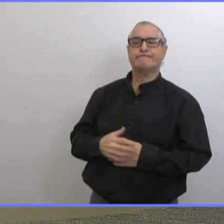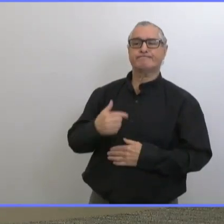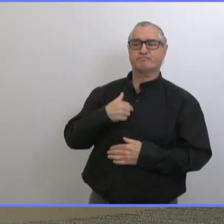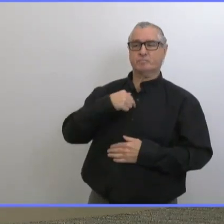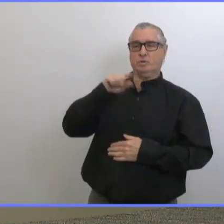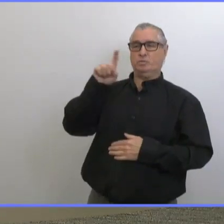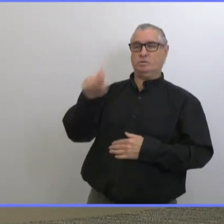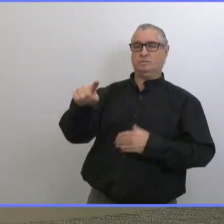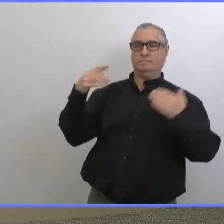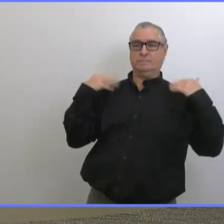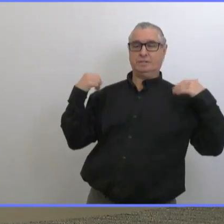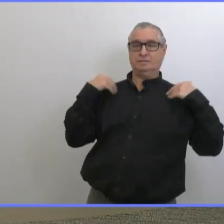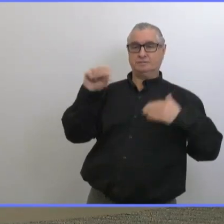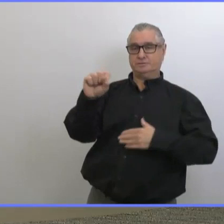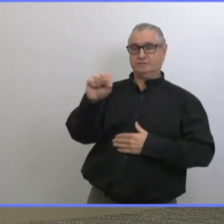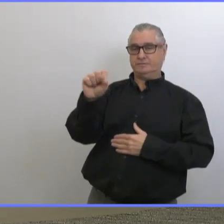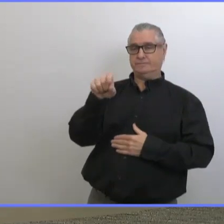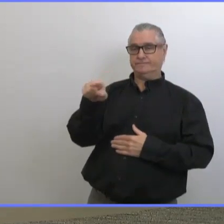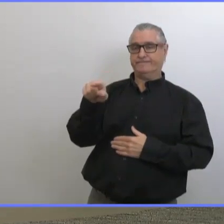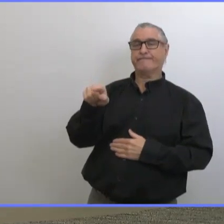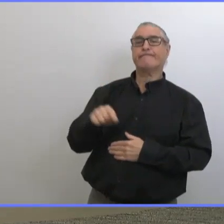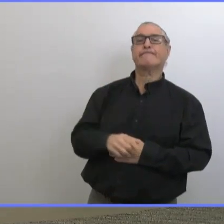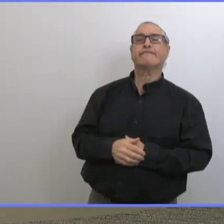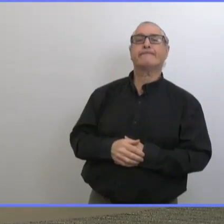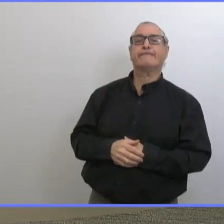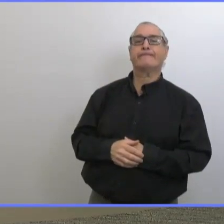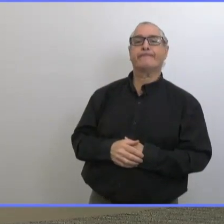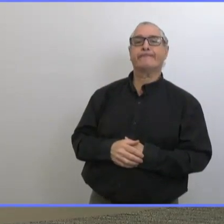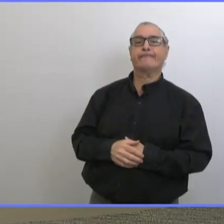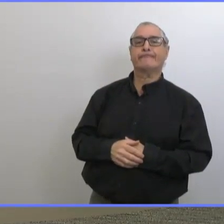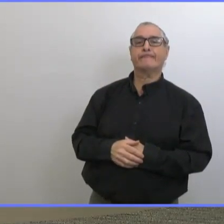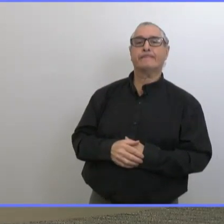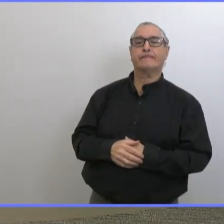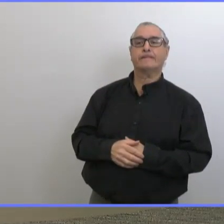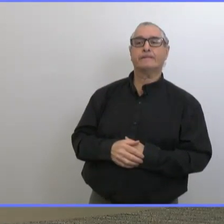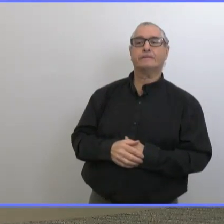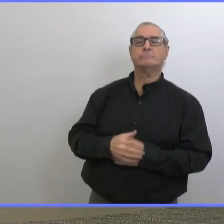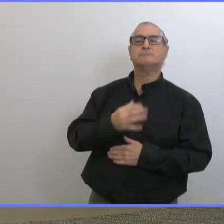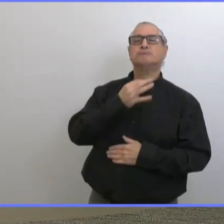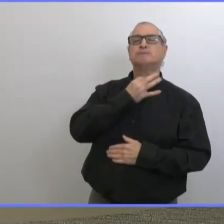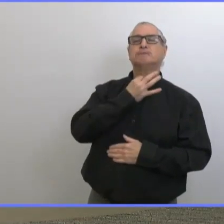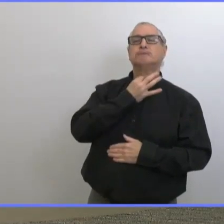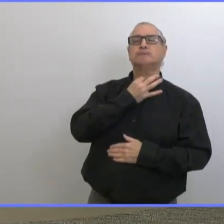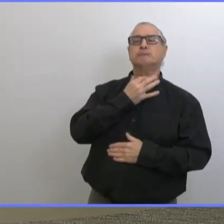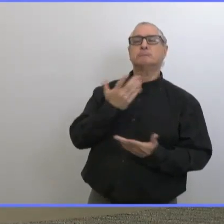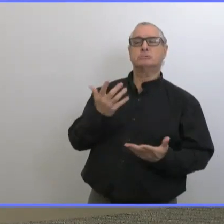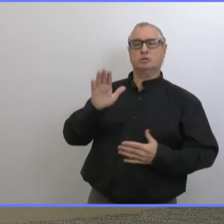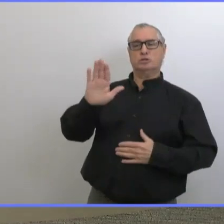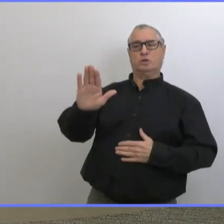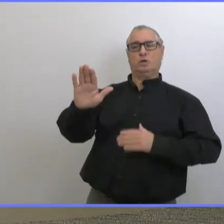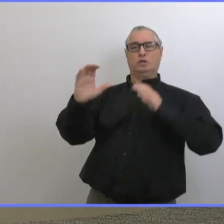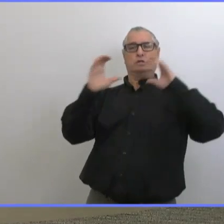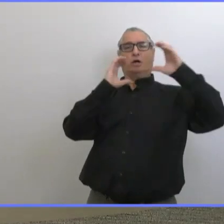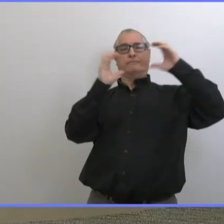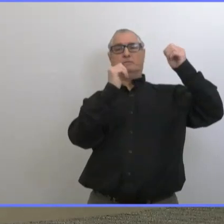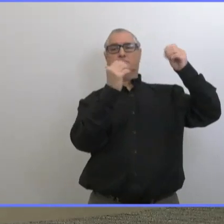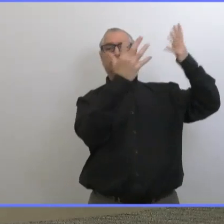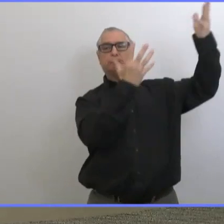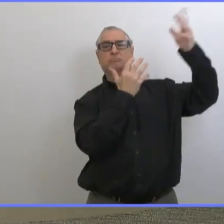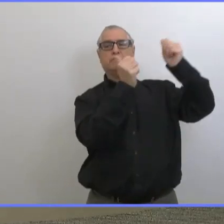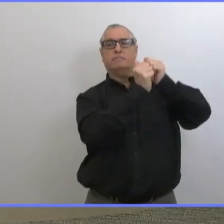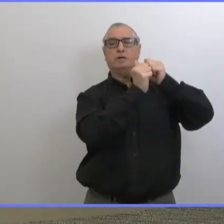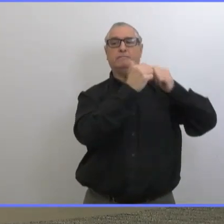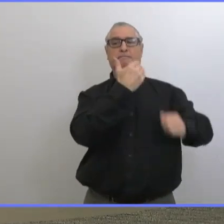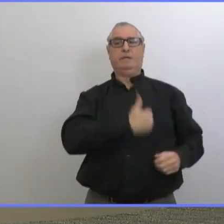Ma première question est pour la ministre Stephenson. Je me demande comment vont les conversations avec la